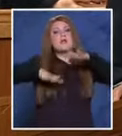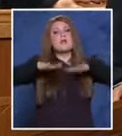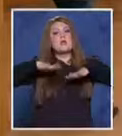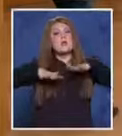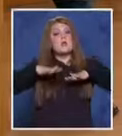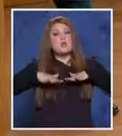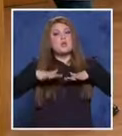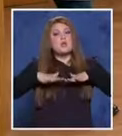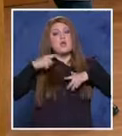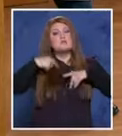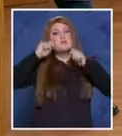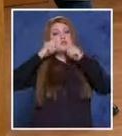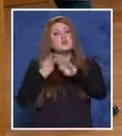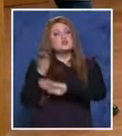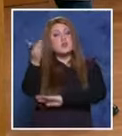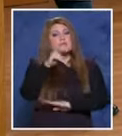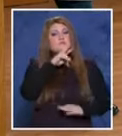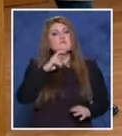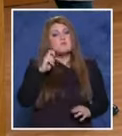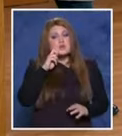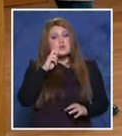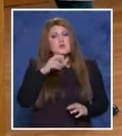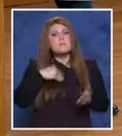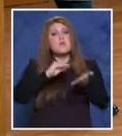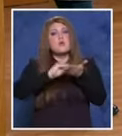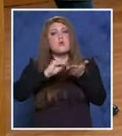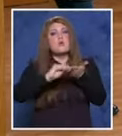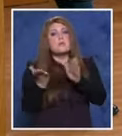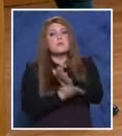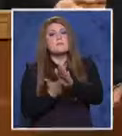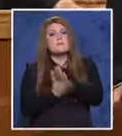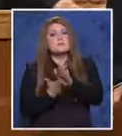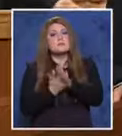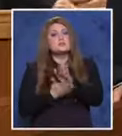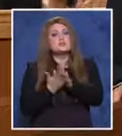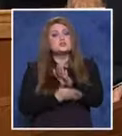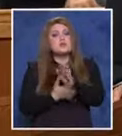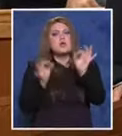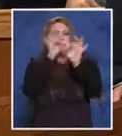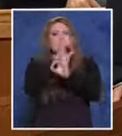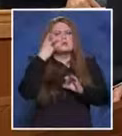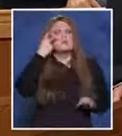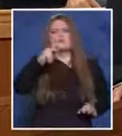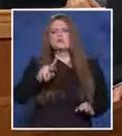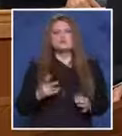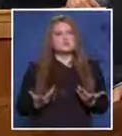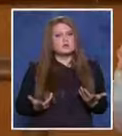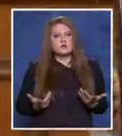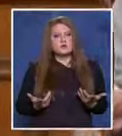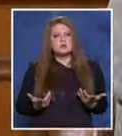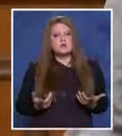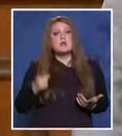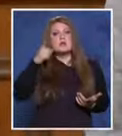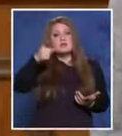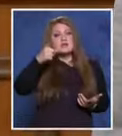като аз съм подала жалба в полицията. Има го написано там. И никой не обръща внимание. Разбрах. Тази